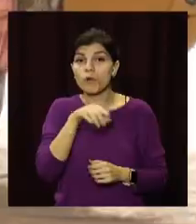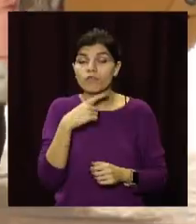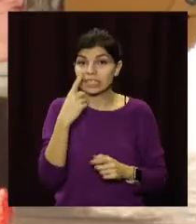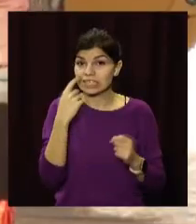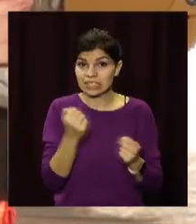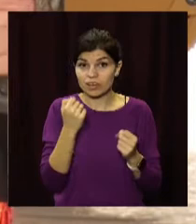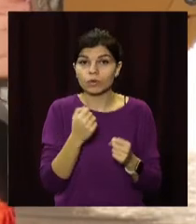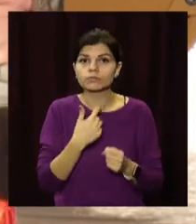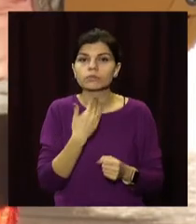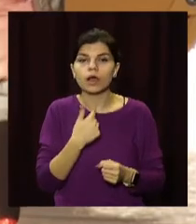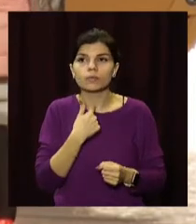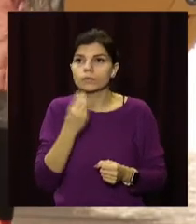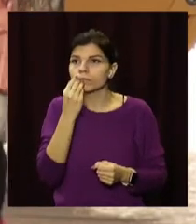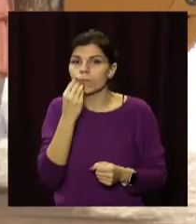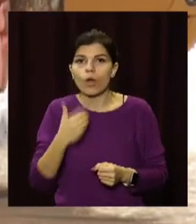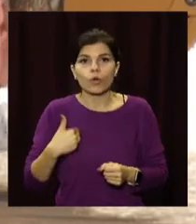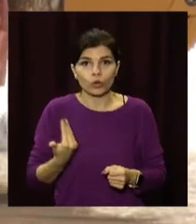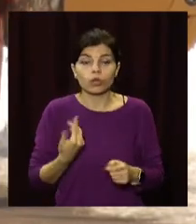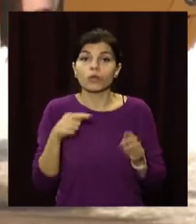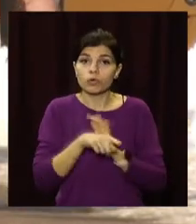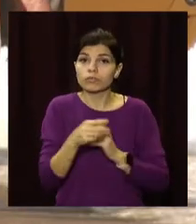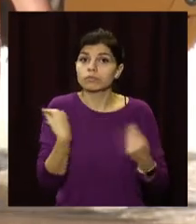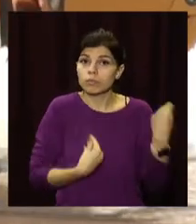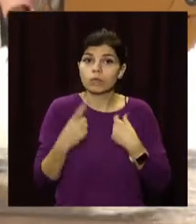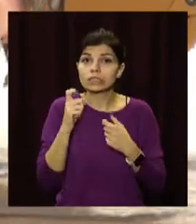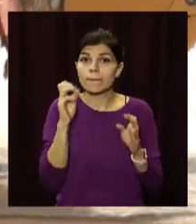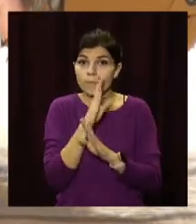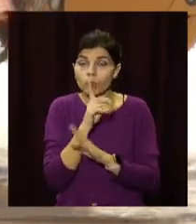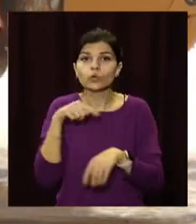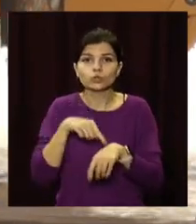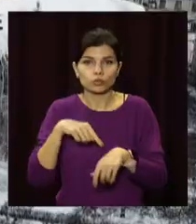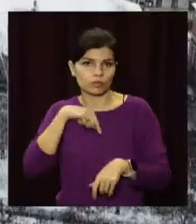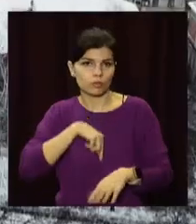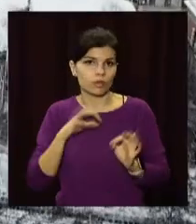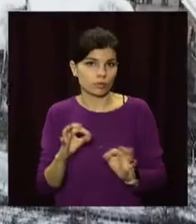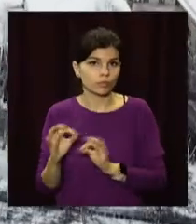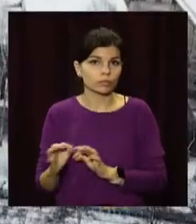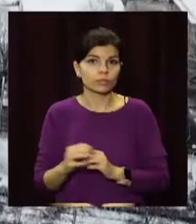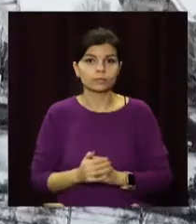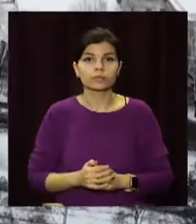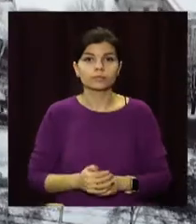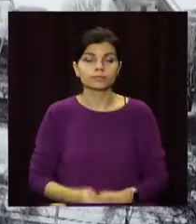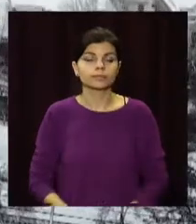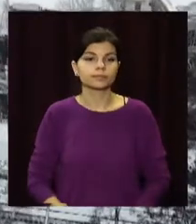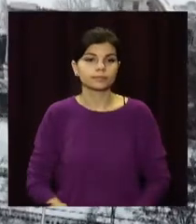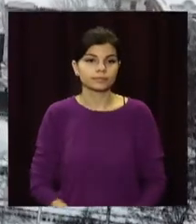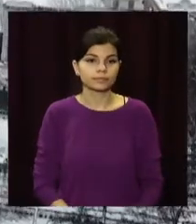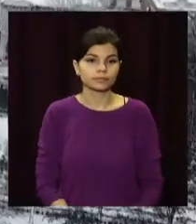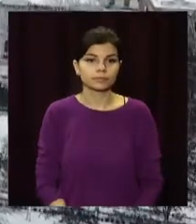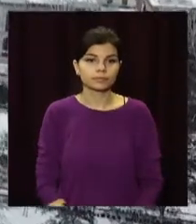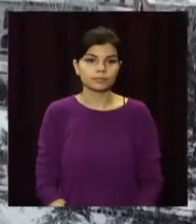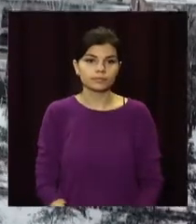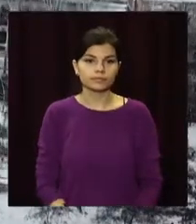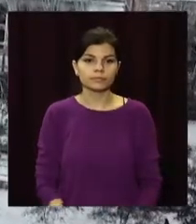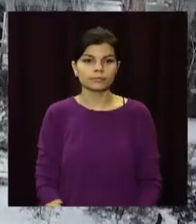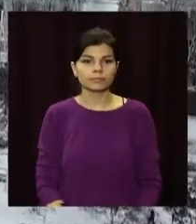їжі й тоді, коли мерзне. Тож вдягайтеся за погодою, аби почуватися комфортніше. Марія Требушенко, Олександр Верногоров, Денис Крикус,